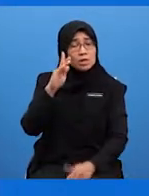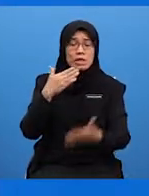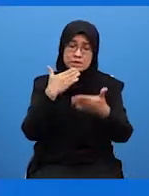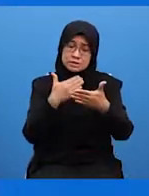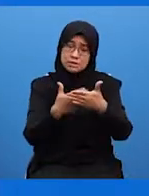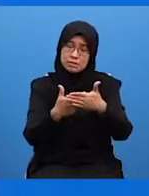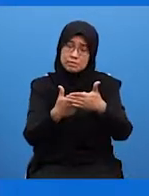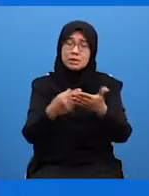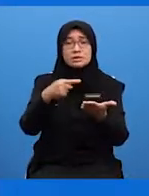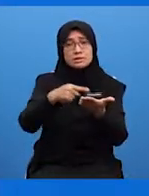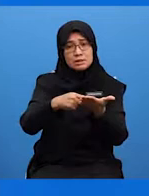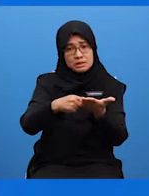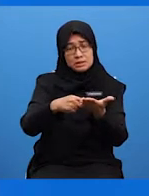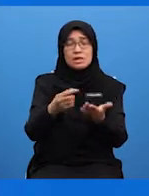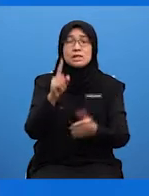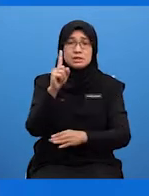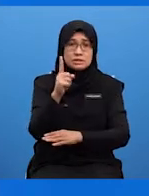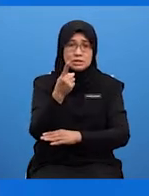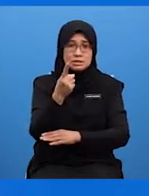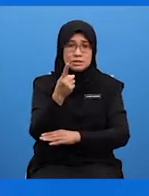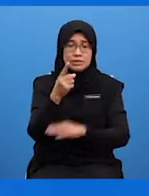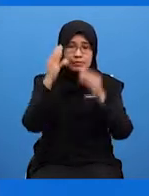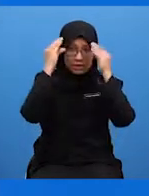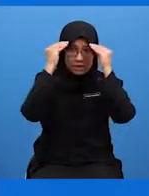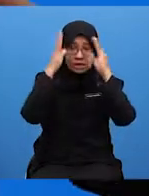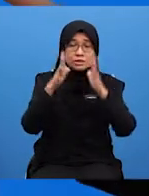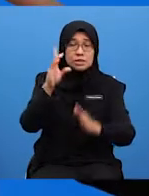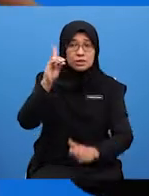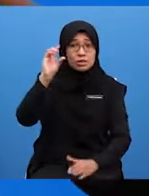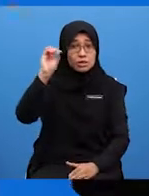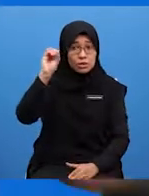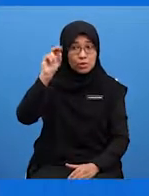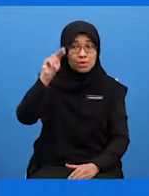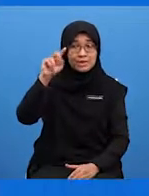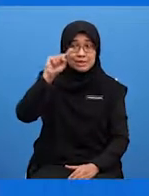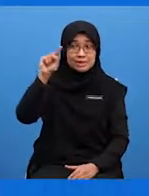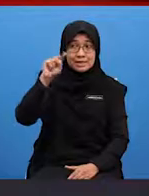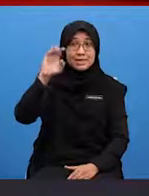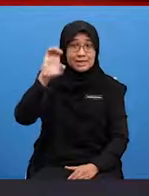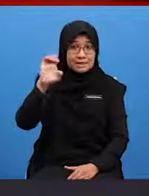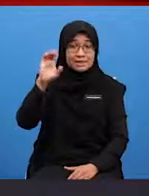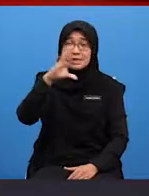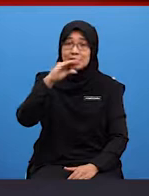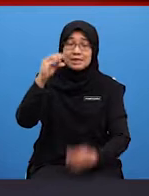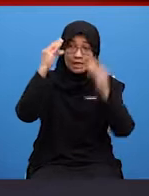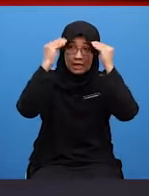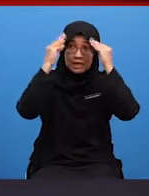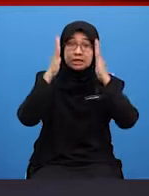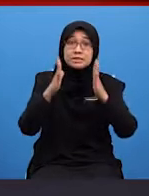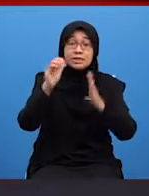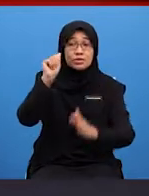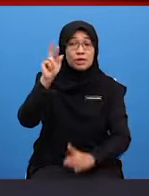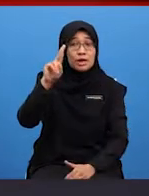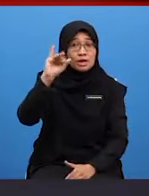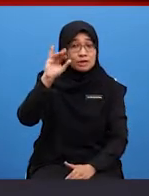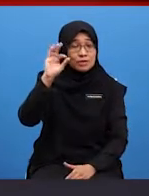Perjumpaan kita dalam episod ini Dan saya di sini Cikgu Don Dan saya Cikgu Arif Mengharapkan pelajar-pelajar semua Akan